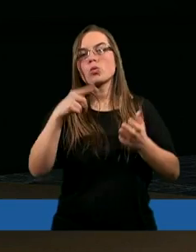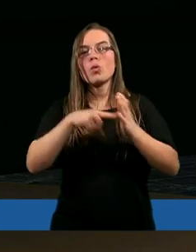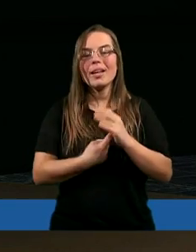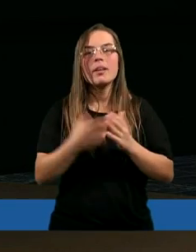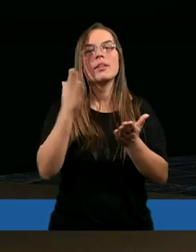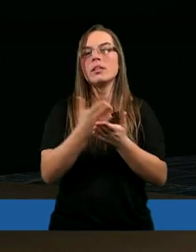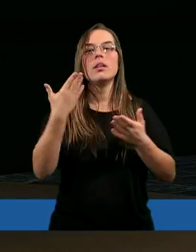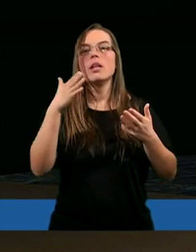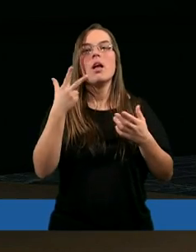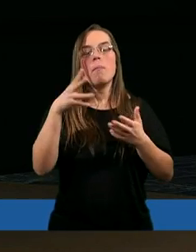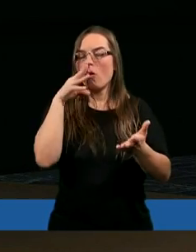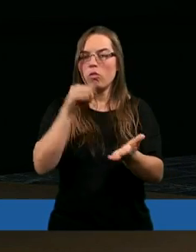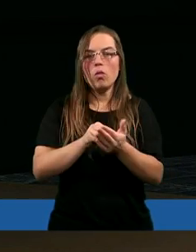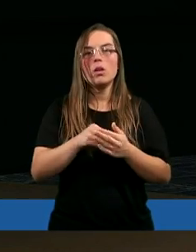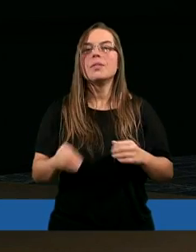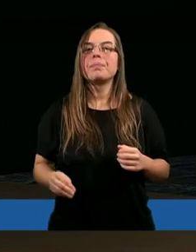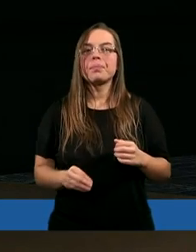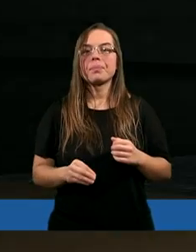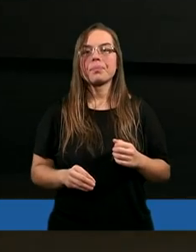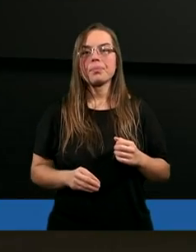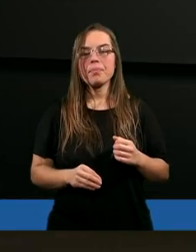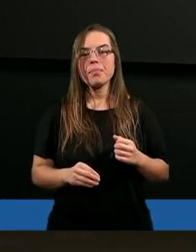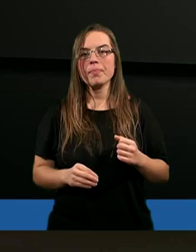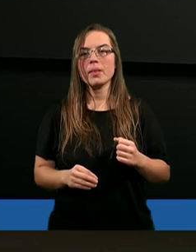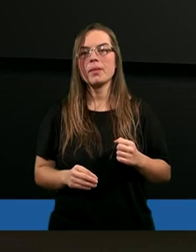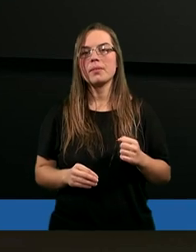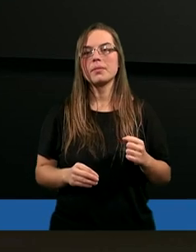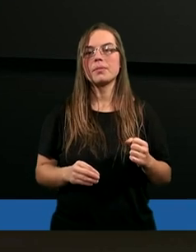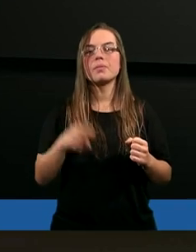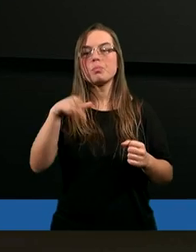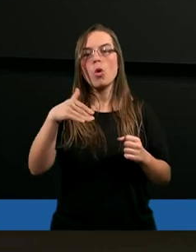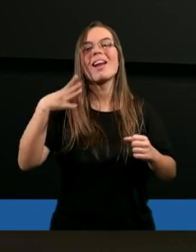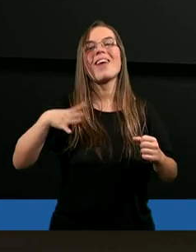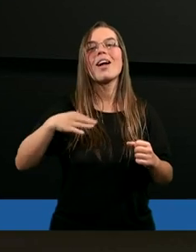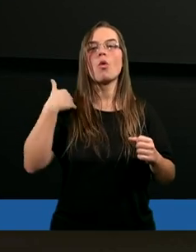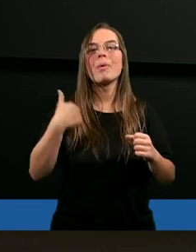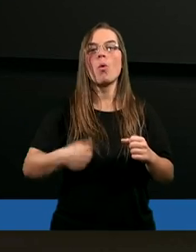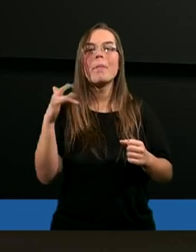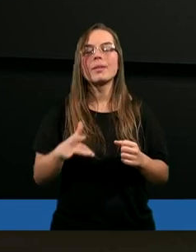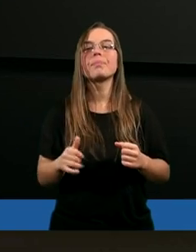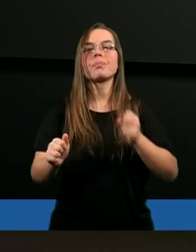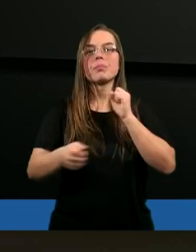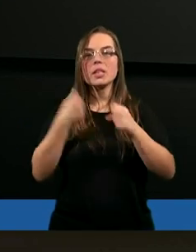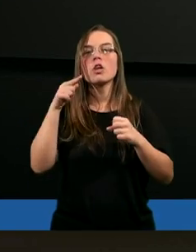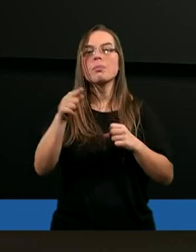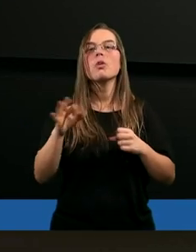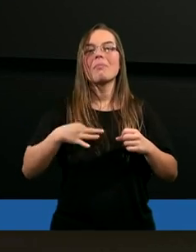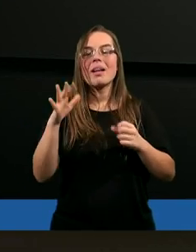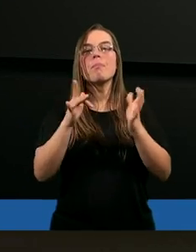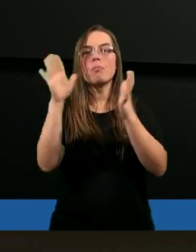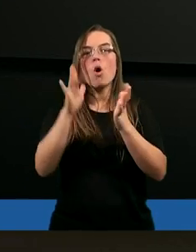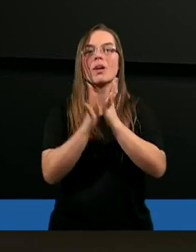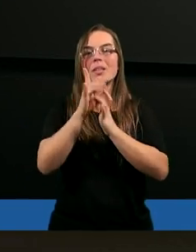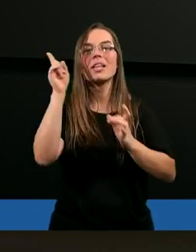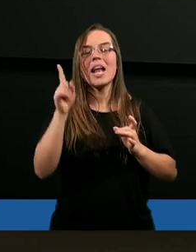drugi raz i już nie powtórzę. Może warto byłoby zamiast dyskutować z Panem